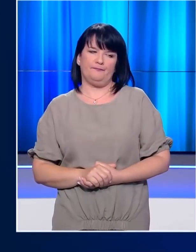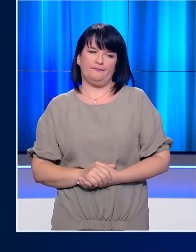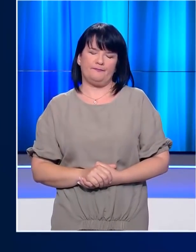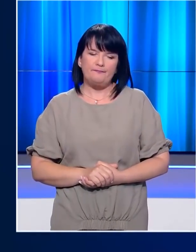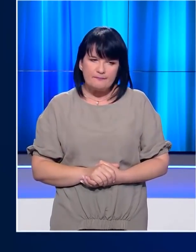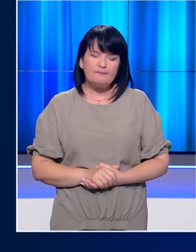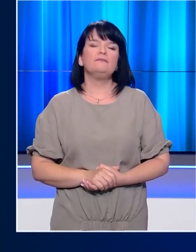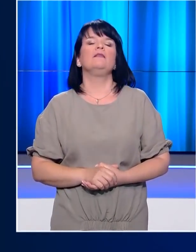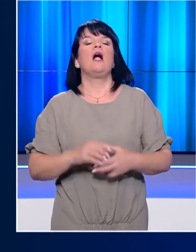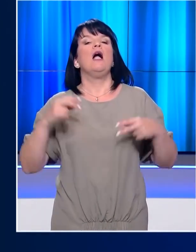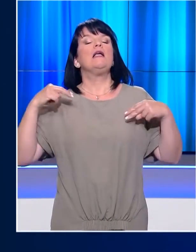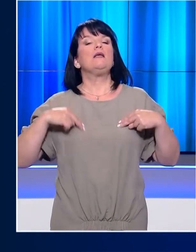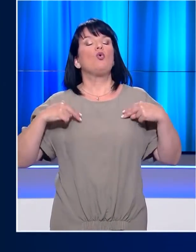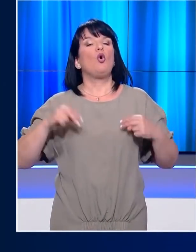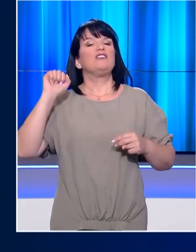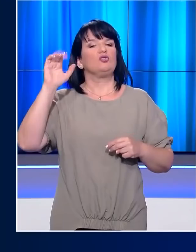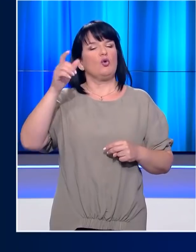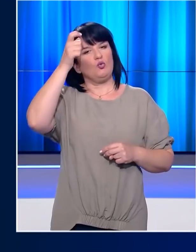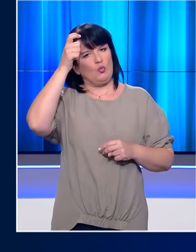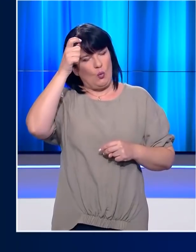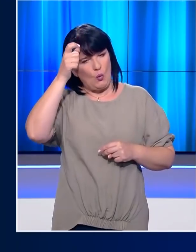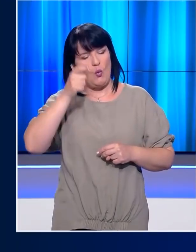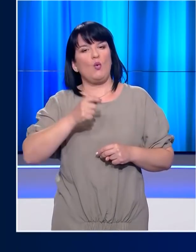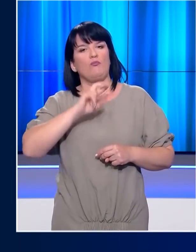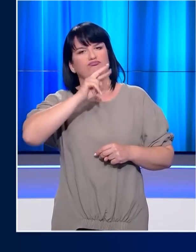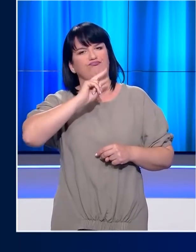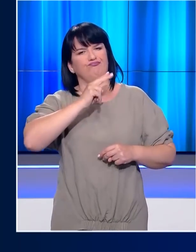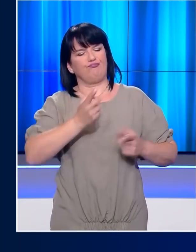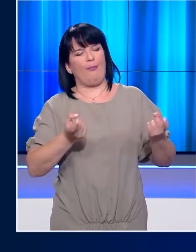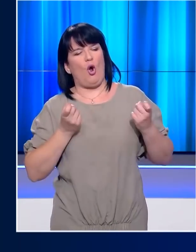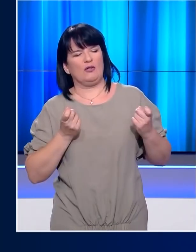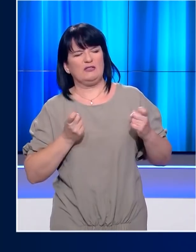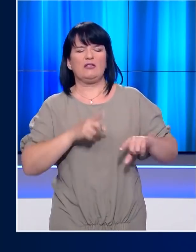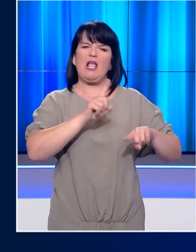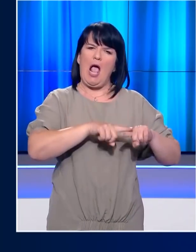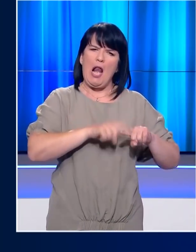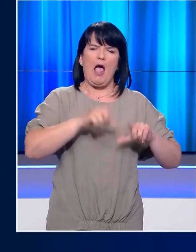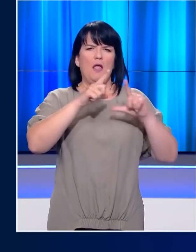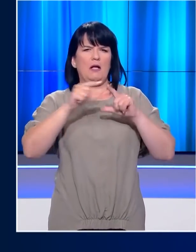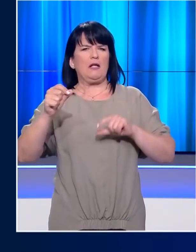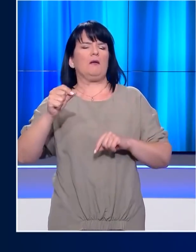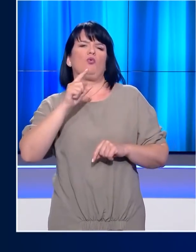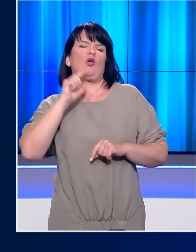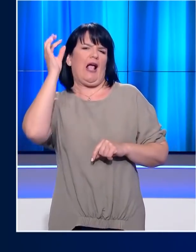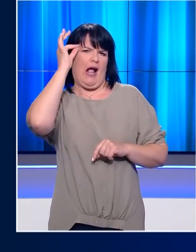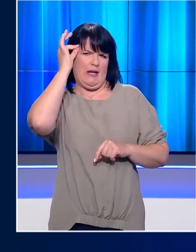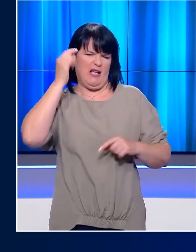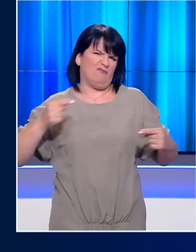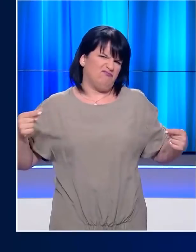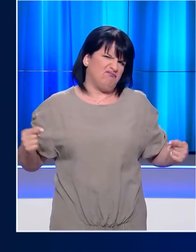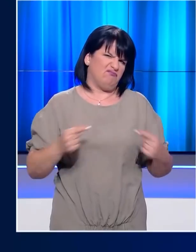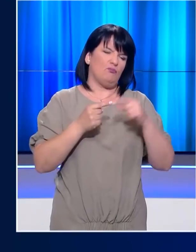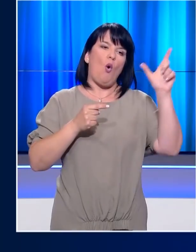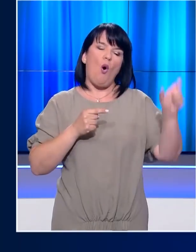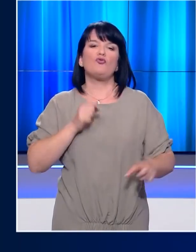Με νέες επιθετικές δηλώσεις για την Ελλάδα, την Κύπρο και τη Γαλλία δυναμητίζει και πάλι το κλίμα ο Τούρκος Υπουργός Εξωτερικών που